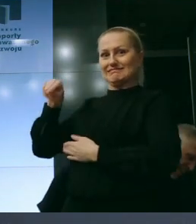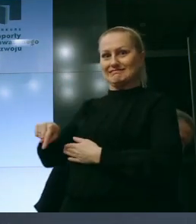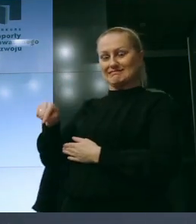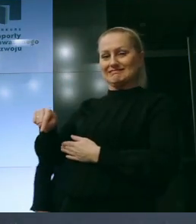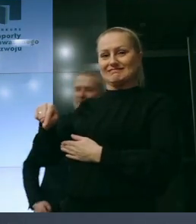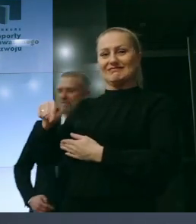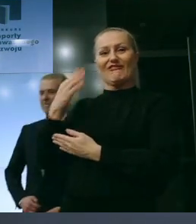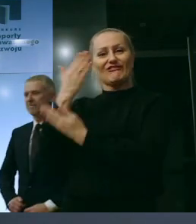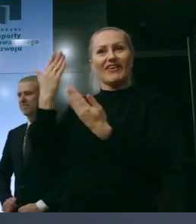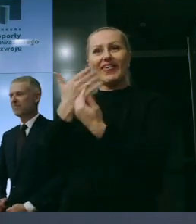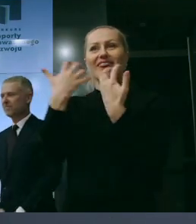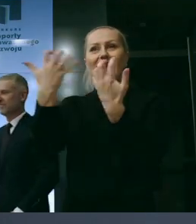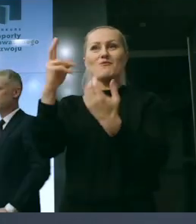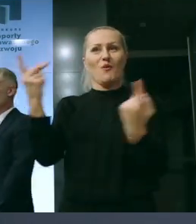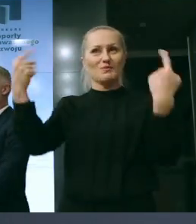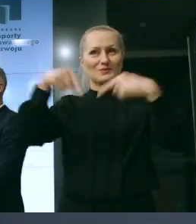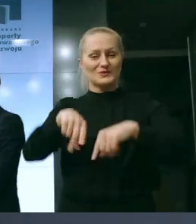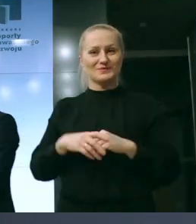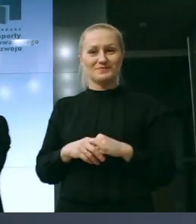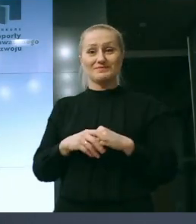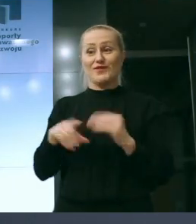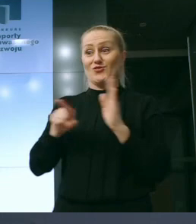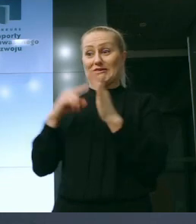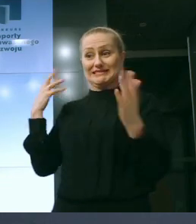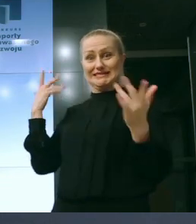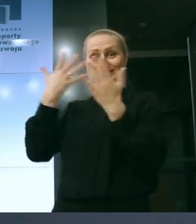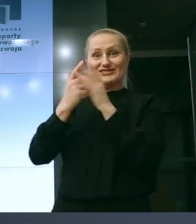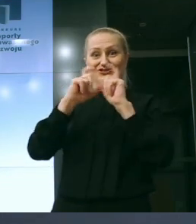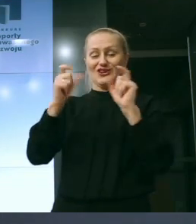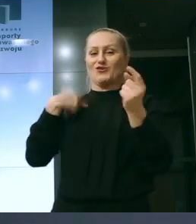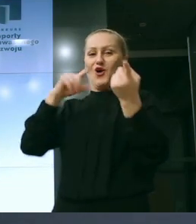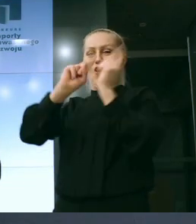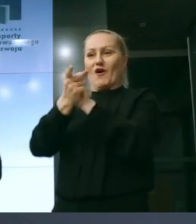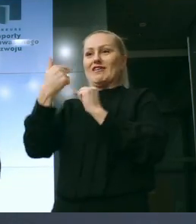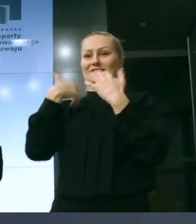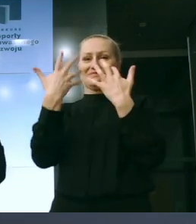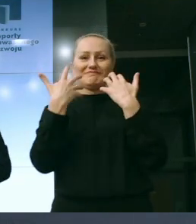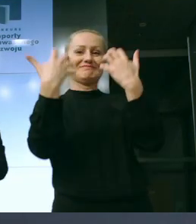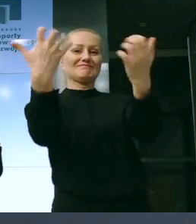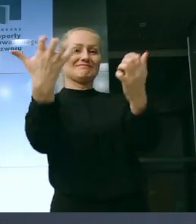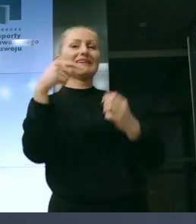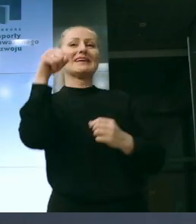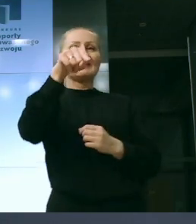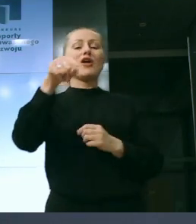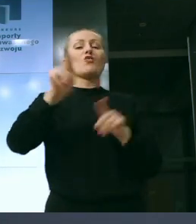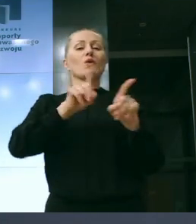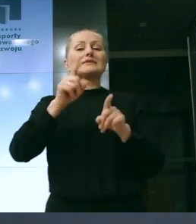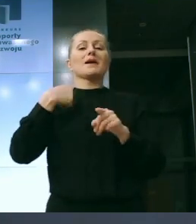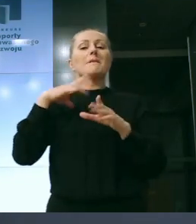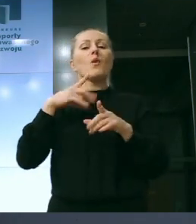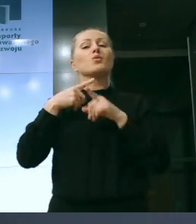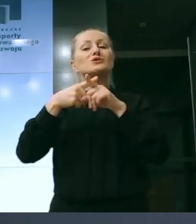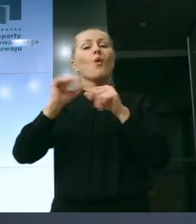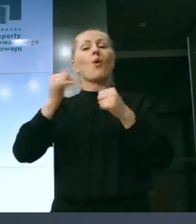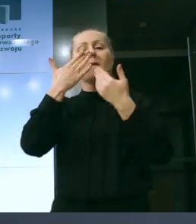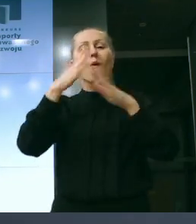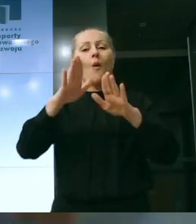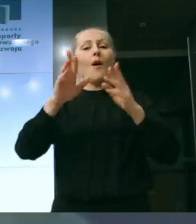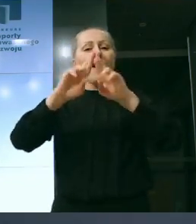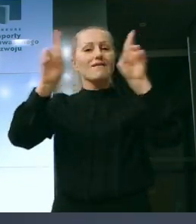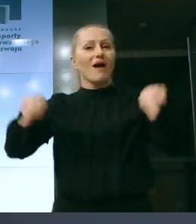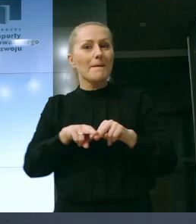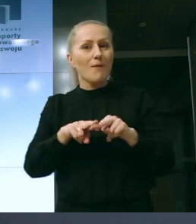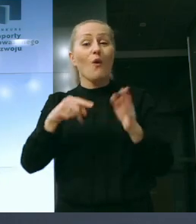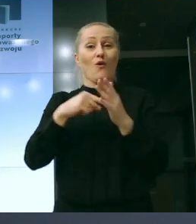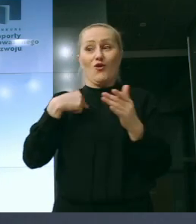witać zgromadzonych. Dotychczas miałam przyjemność być po drugiej stronie, czyli spółek raportujących. Jako, że w twojej nowej roli jestem